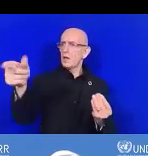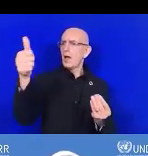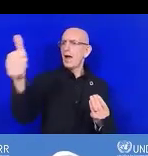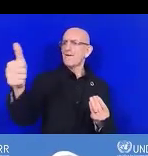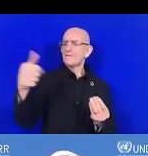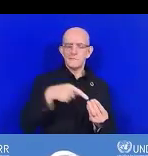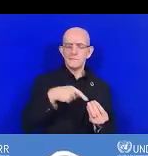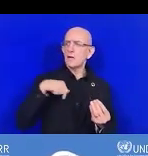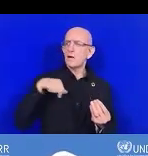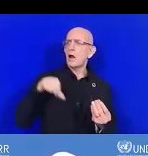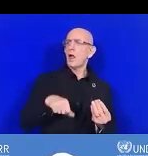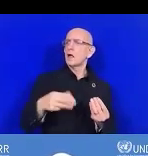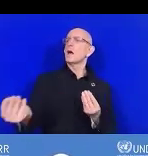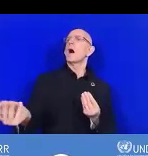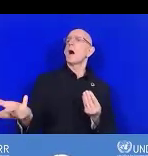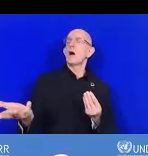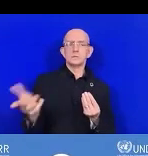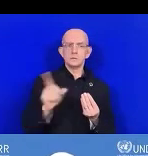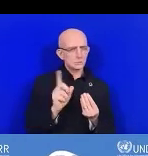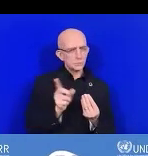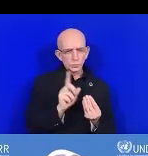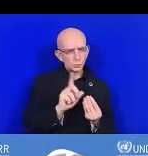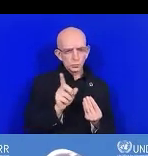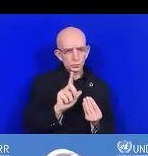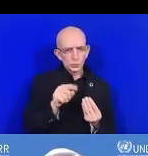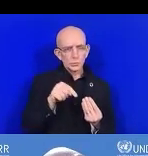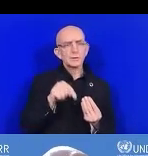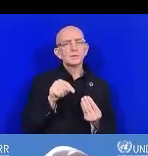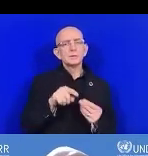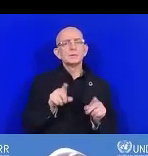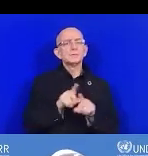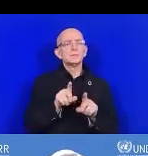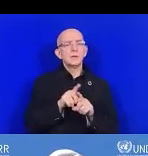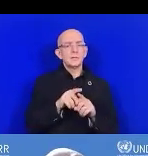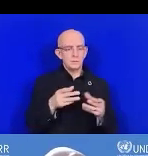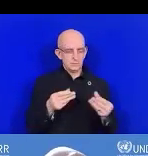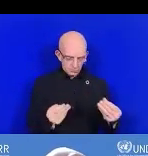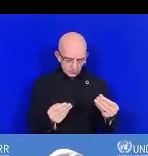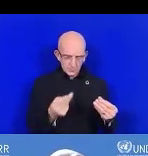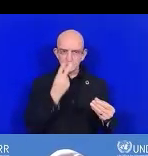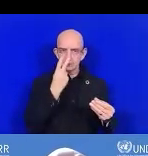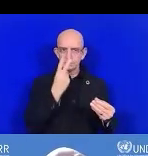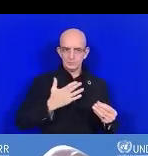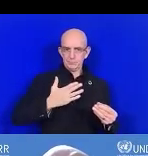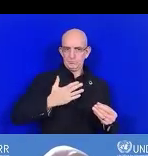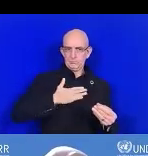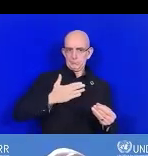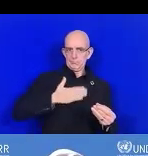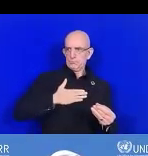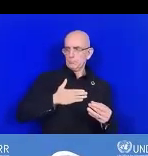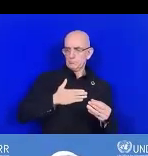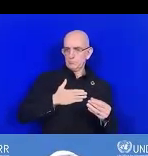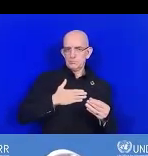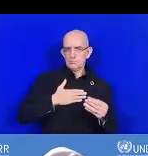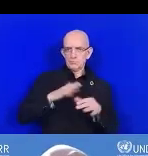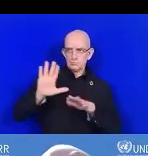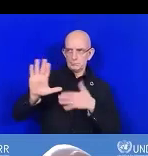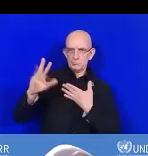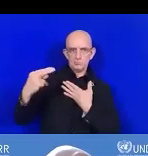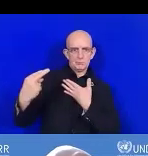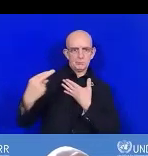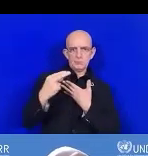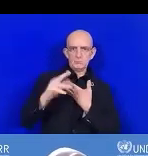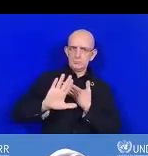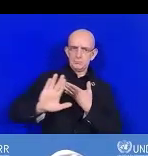-à-dire c'est une évaluation, une auto-évaluation